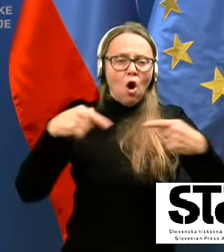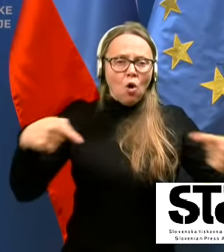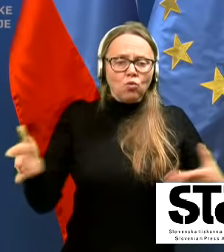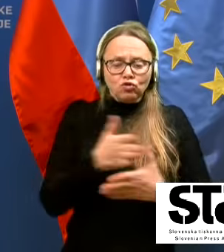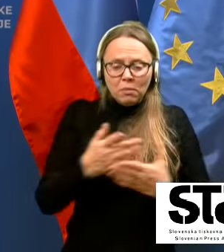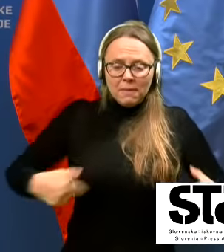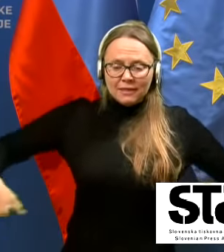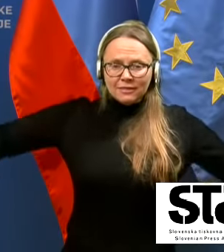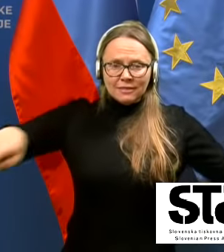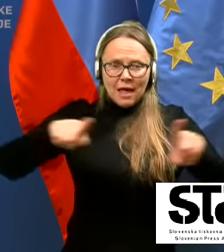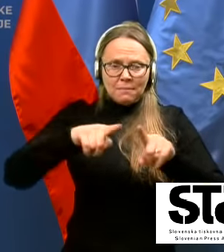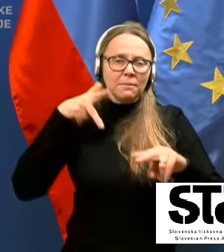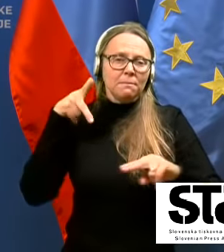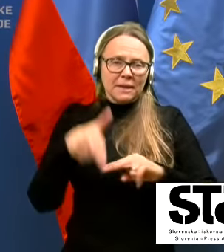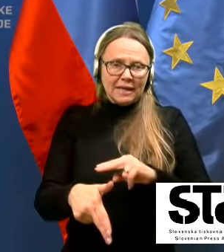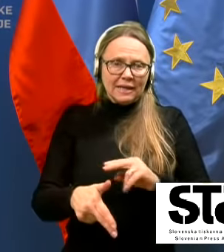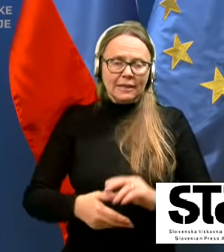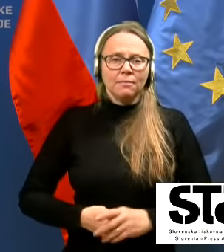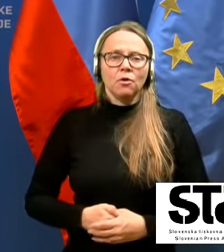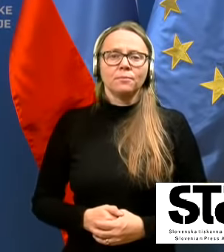prekinemo.